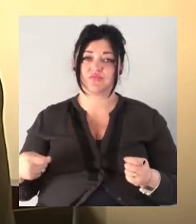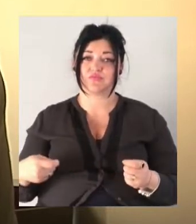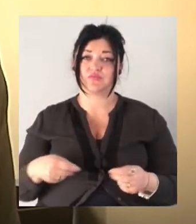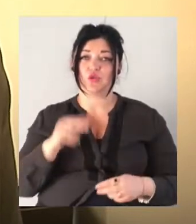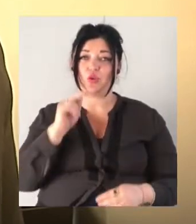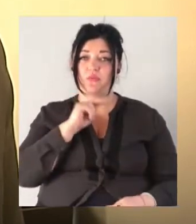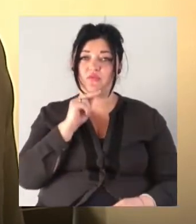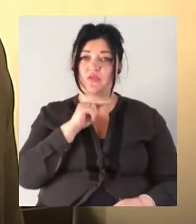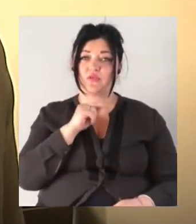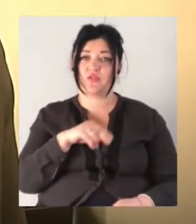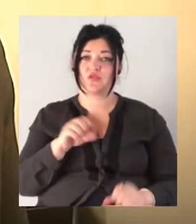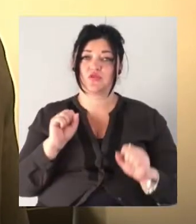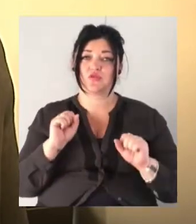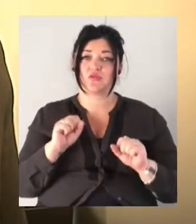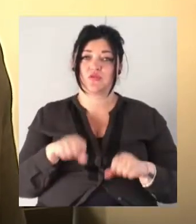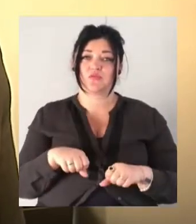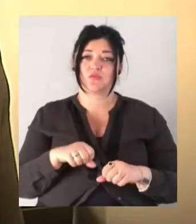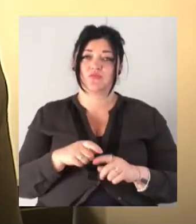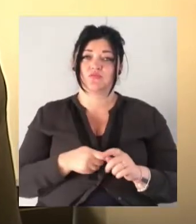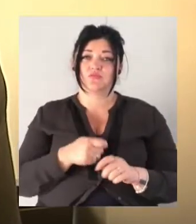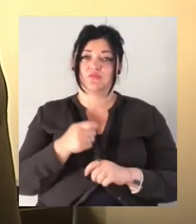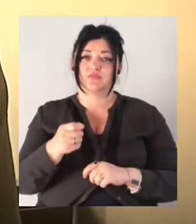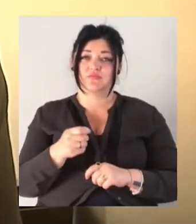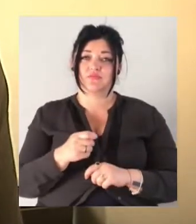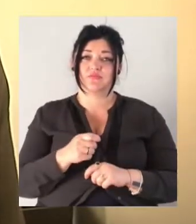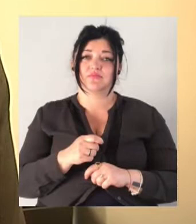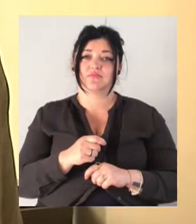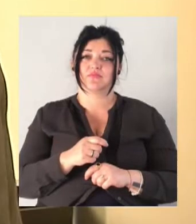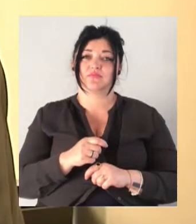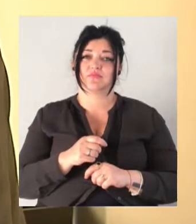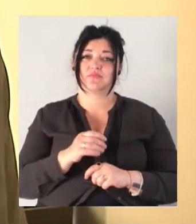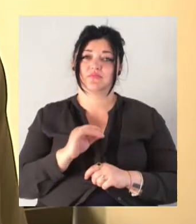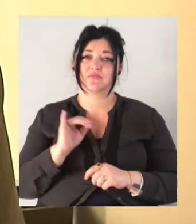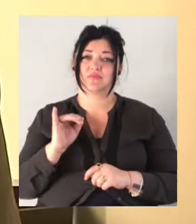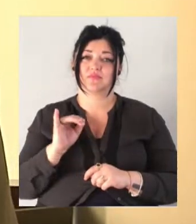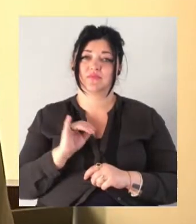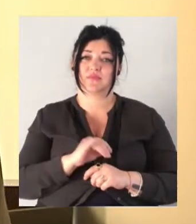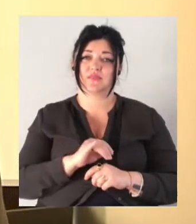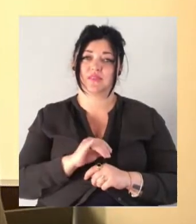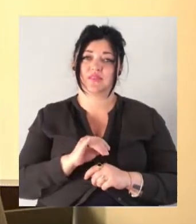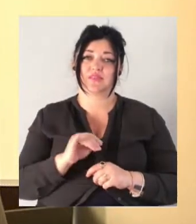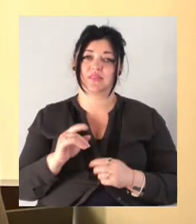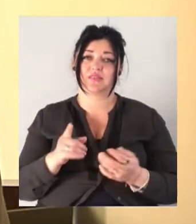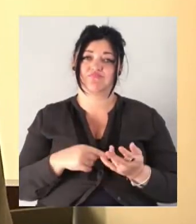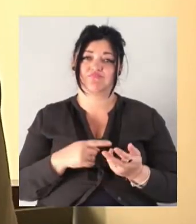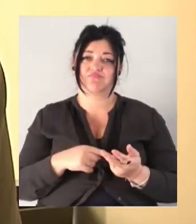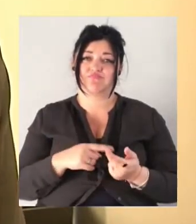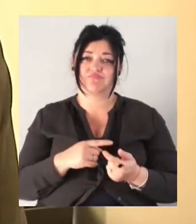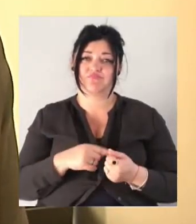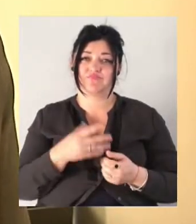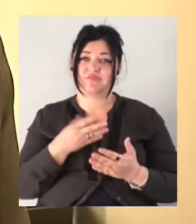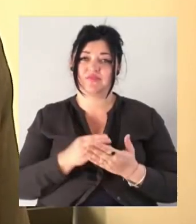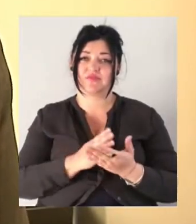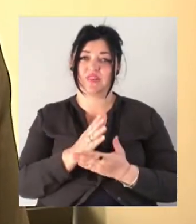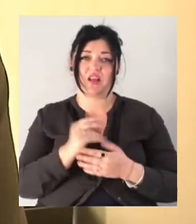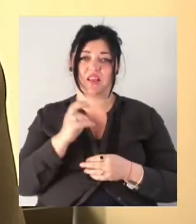можуть впливати на потерпілого, на свідків, так як у нас ще один свідок не з'являється і не зрозуміло